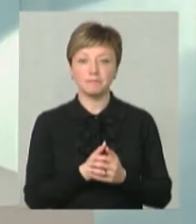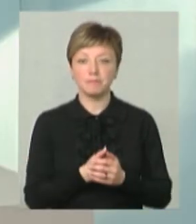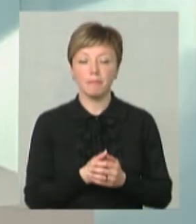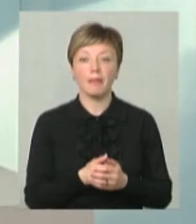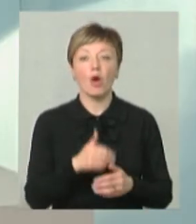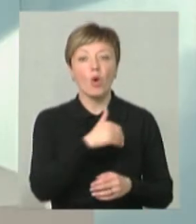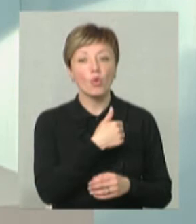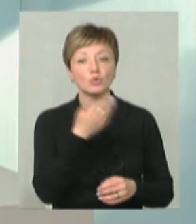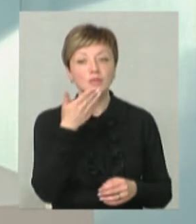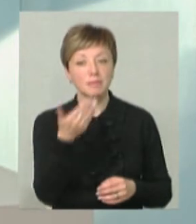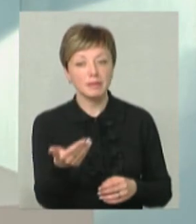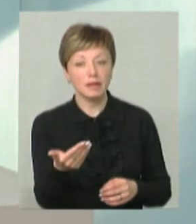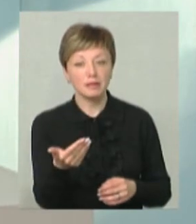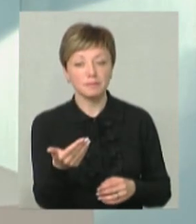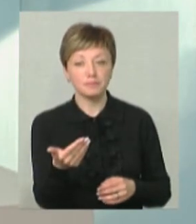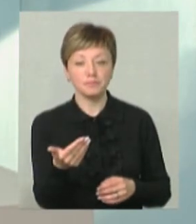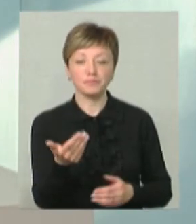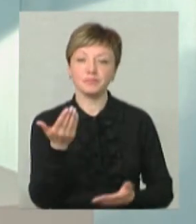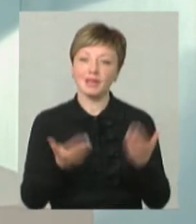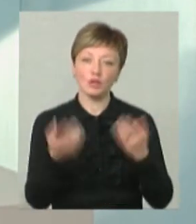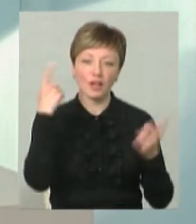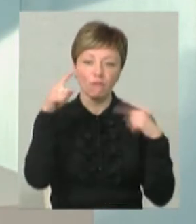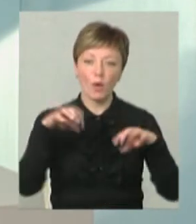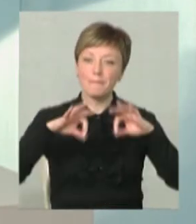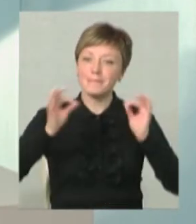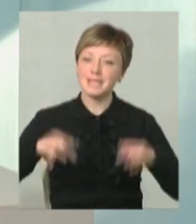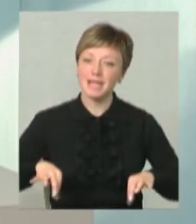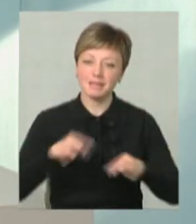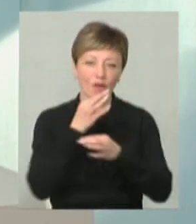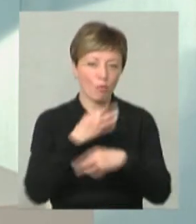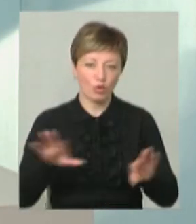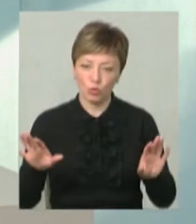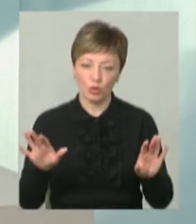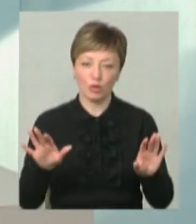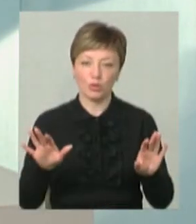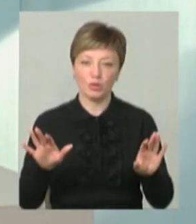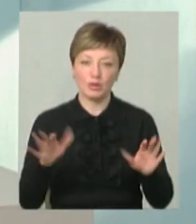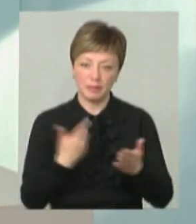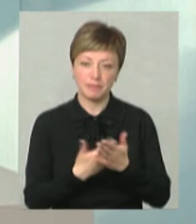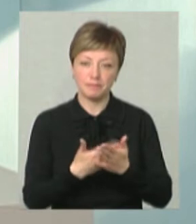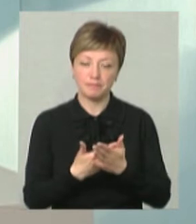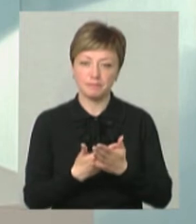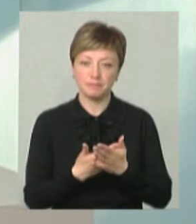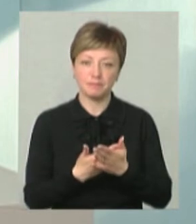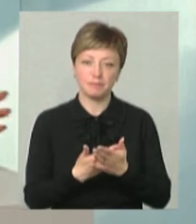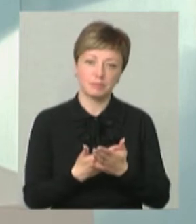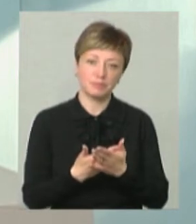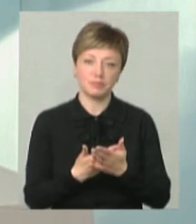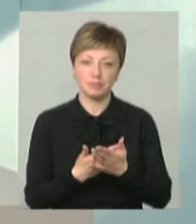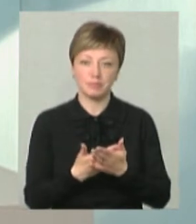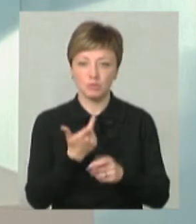Тоді хочу вас запитати, ну, якщо твори мистецтва, будь-якого виду мистецтва, в